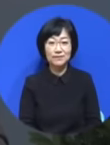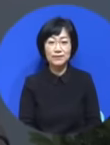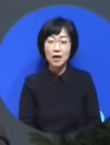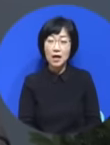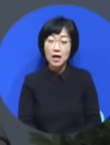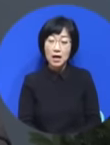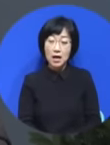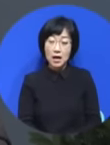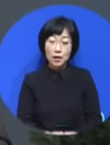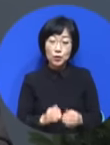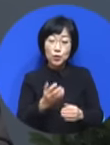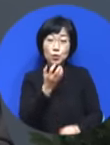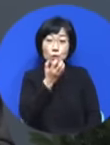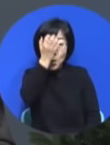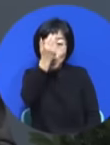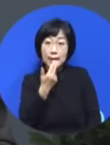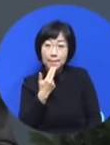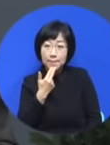진짜 응답이 필요한 거예요.